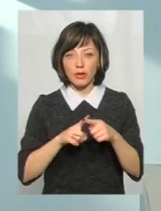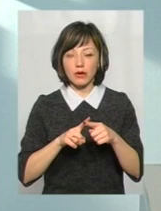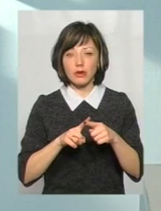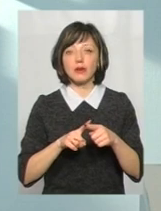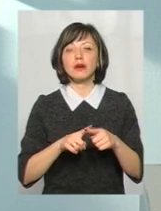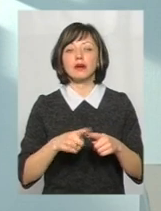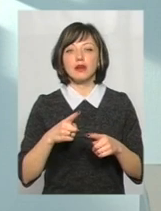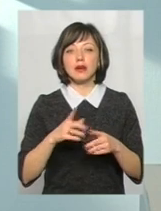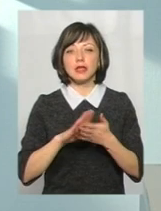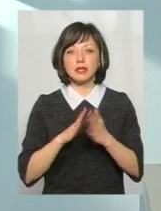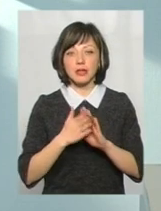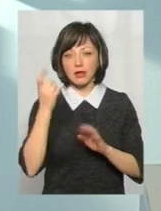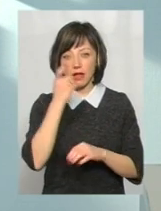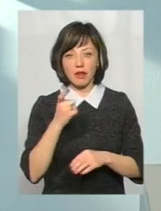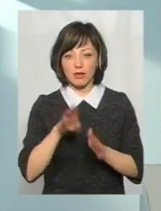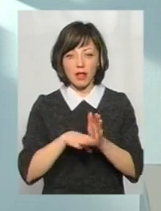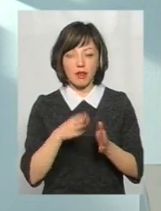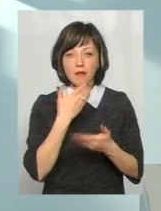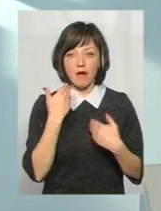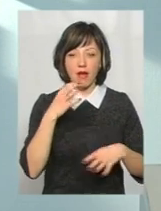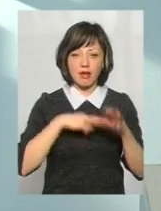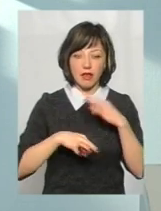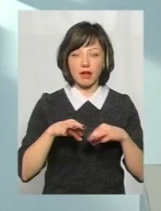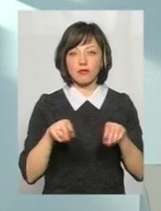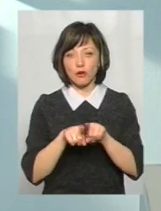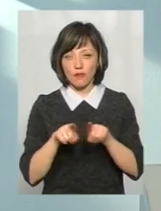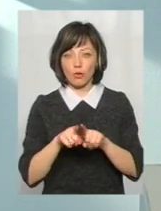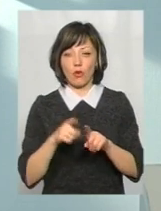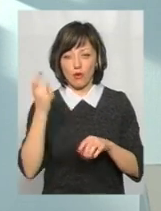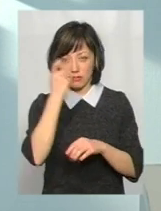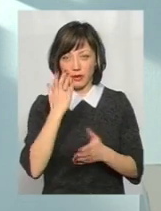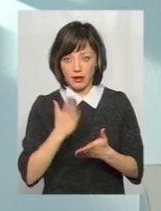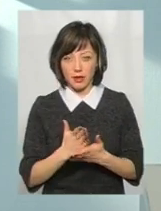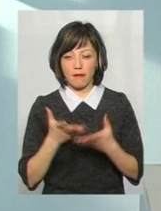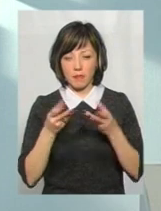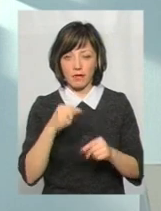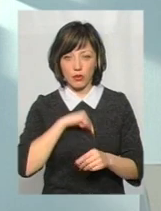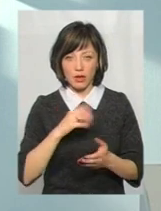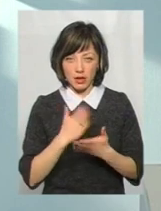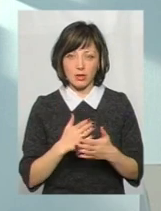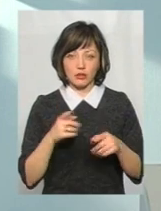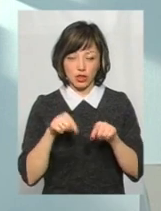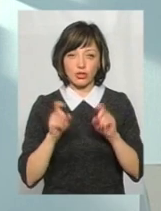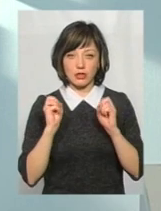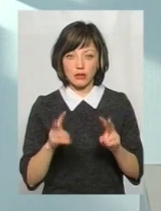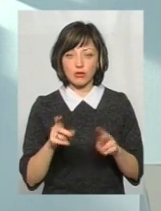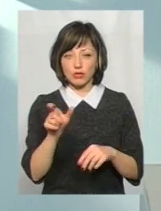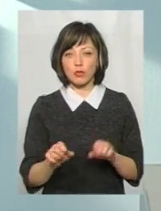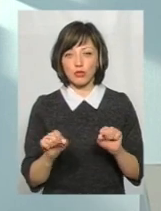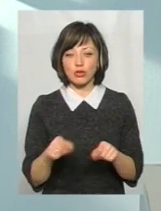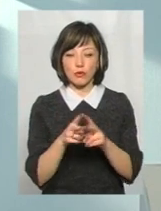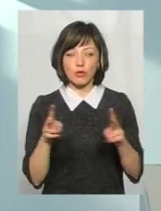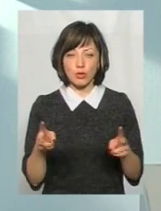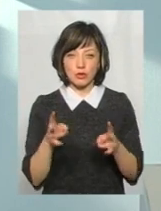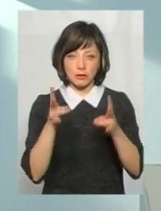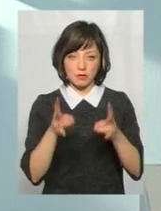'яніння, то вже неважливо, чи це алкоголь, це якісь препарати. Все рівно стан є, вплив на організм є, і значить був ризик того, що особа може когось